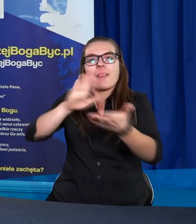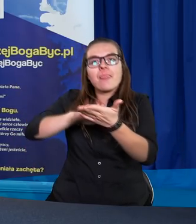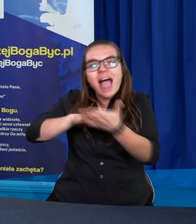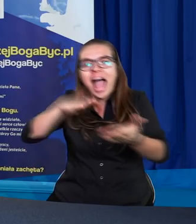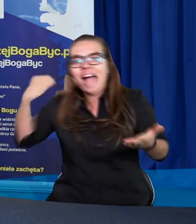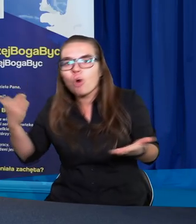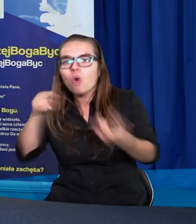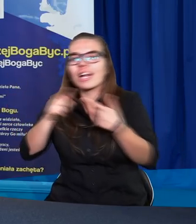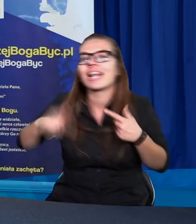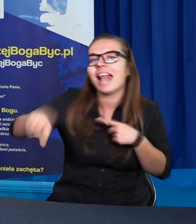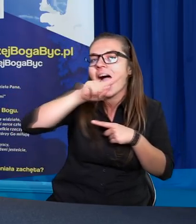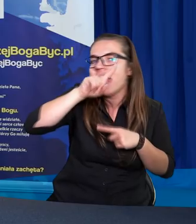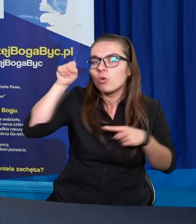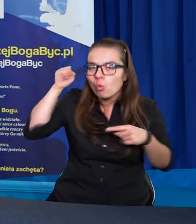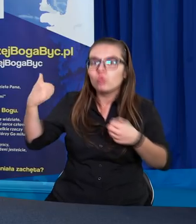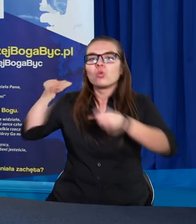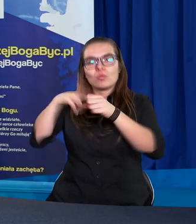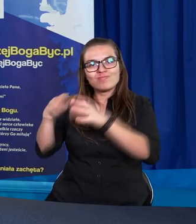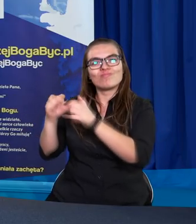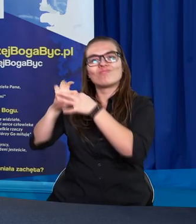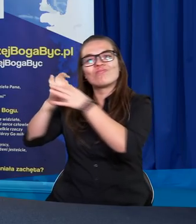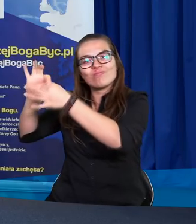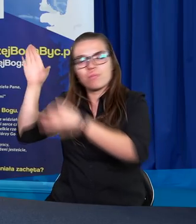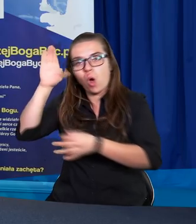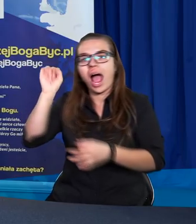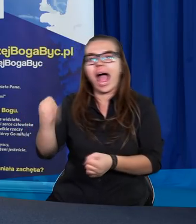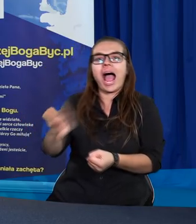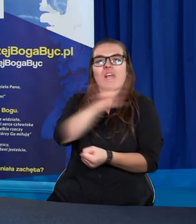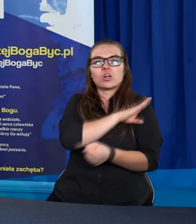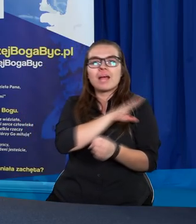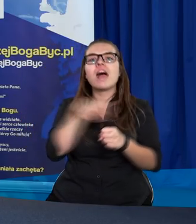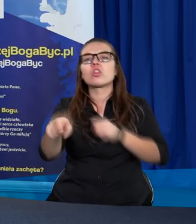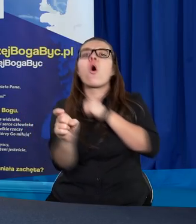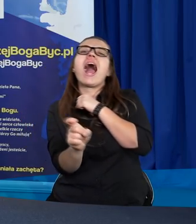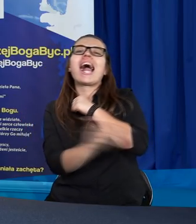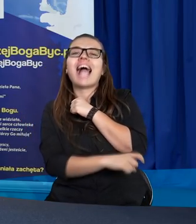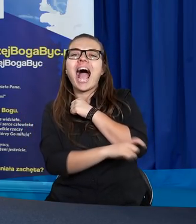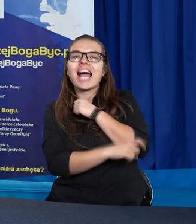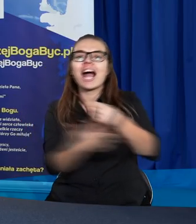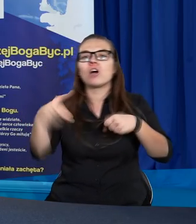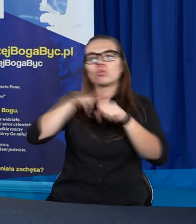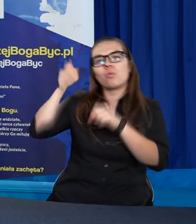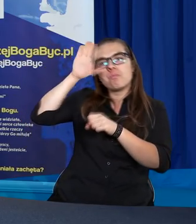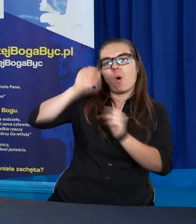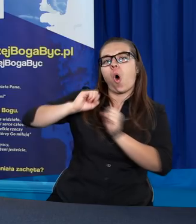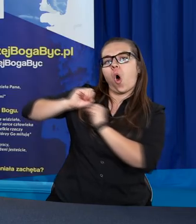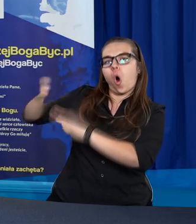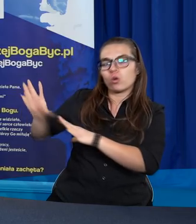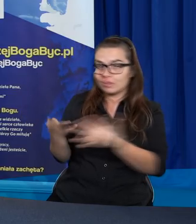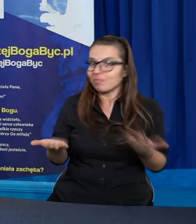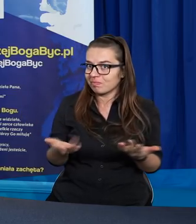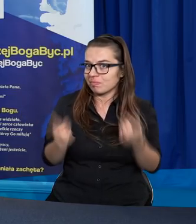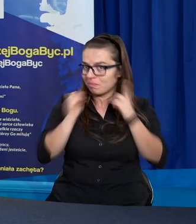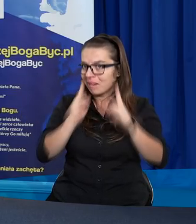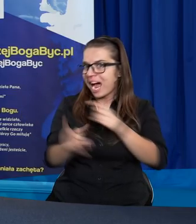tych, którzy chcą żyć z Bogiem, a śmierć jest karą dla tych, którzy Boga odrzucili? Bo w zasadzie